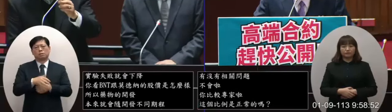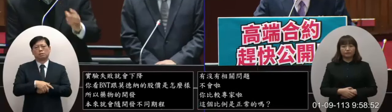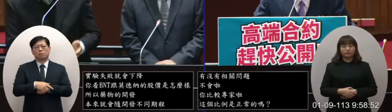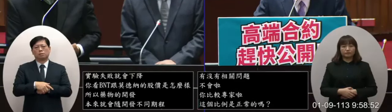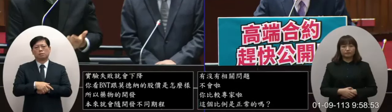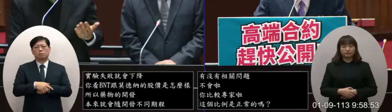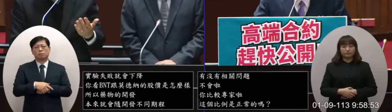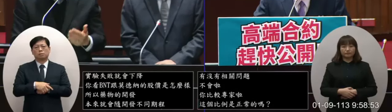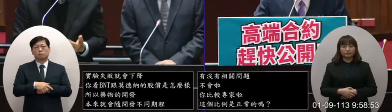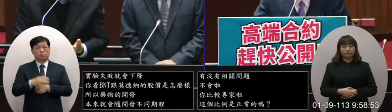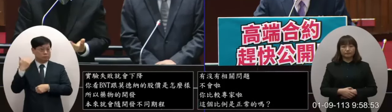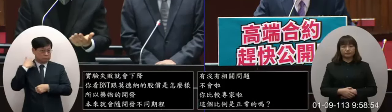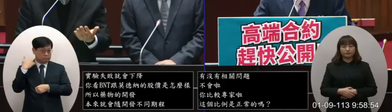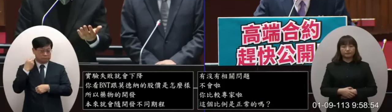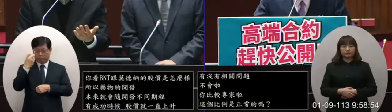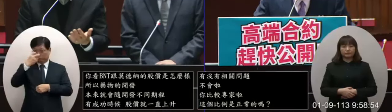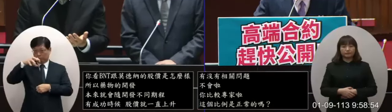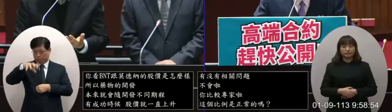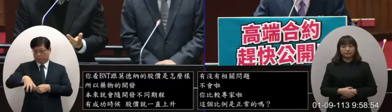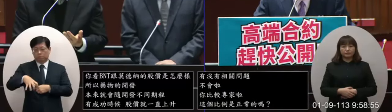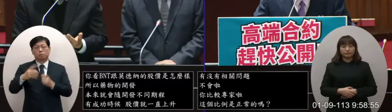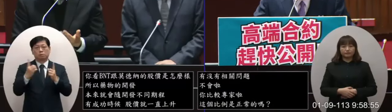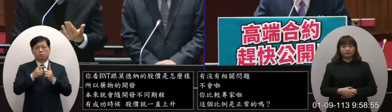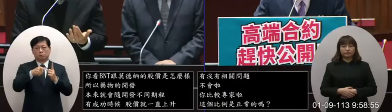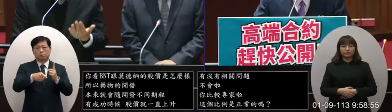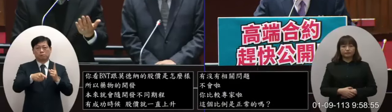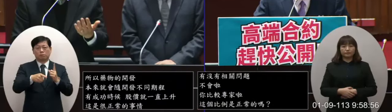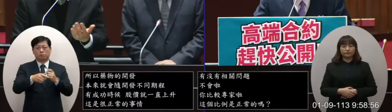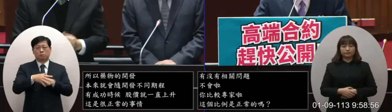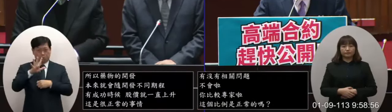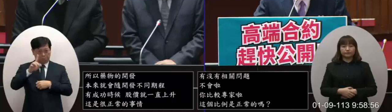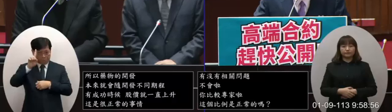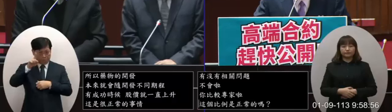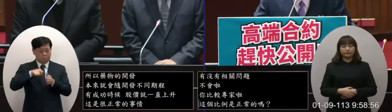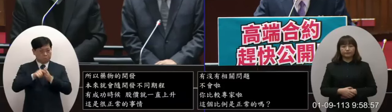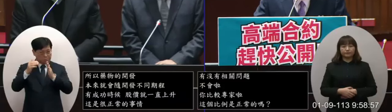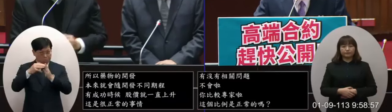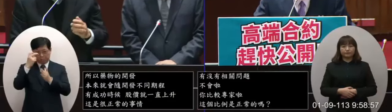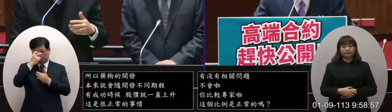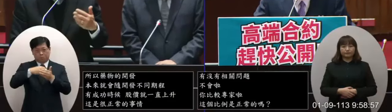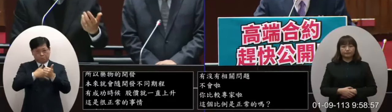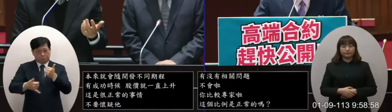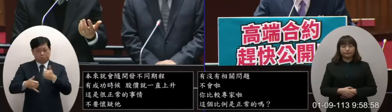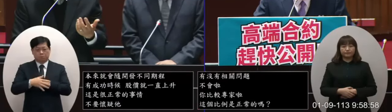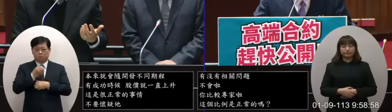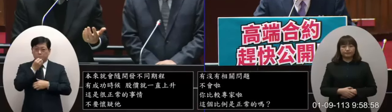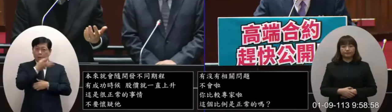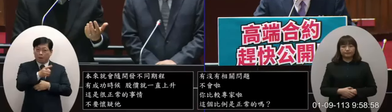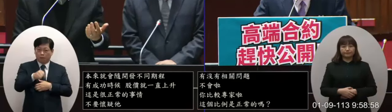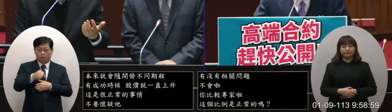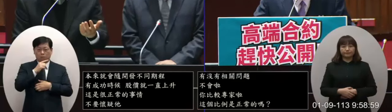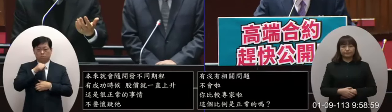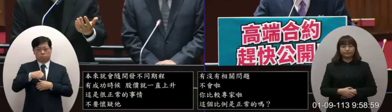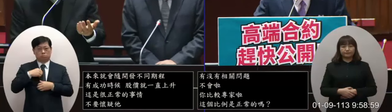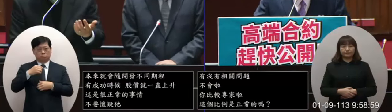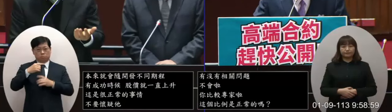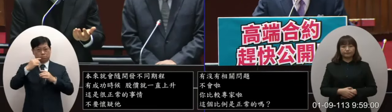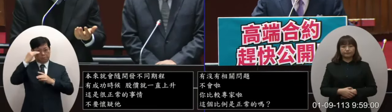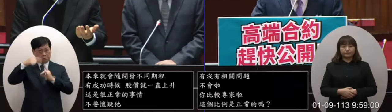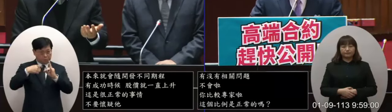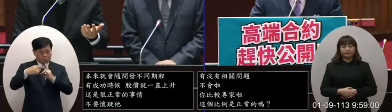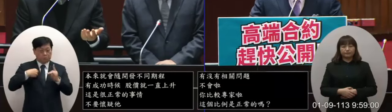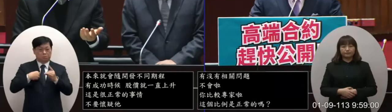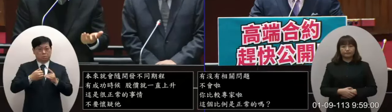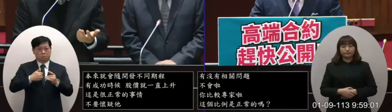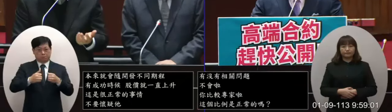市林的地檢署對於有一位專家審查委員洩密這個高端實驗的好的